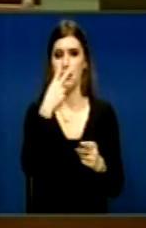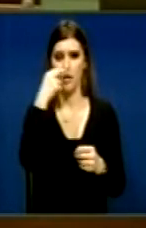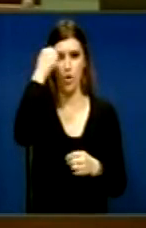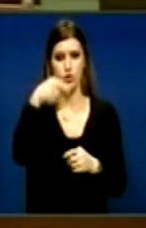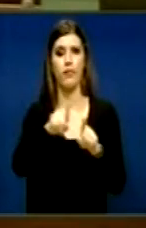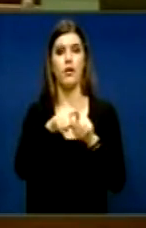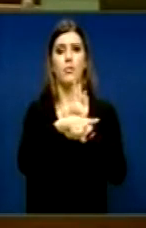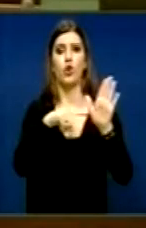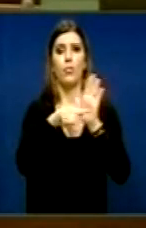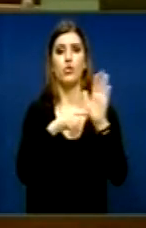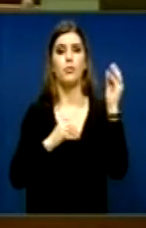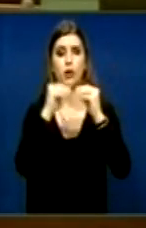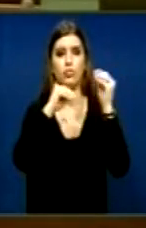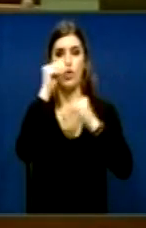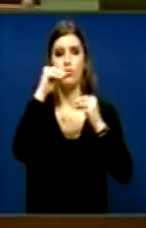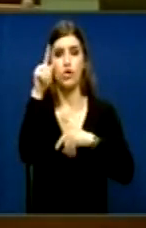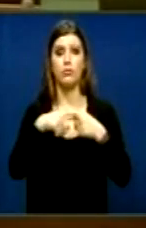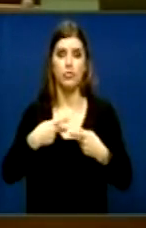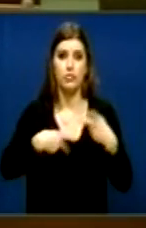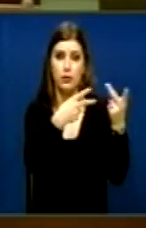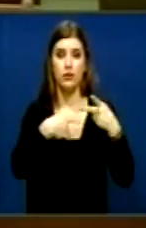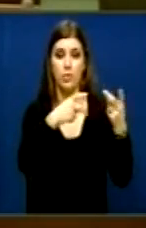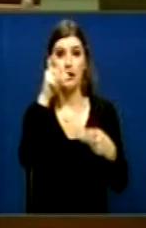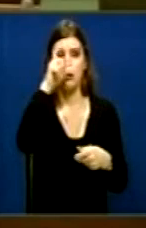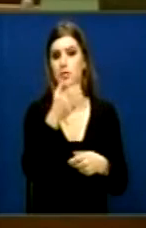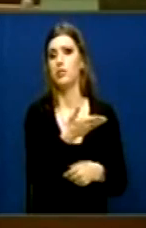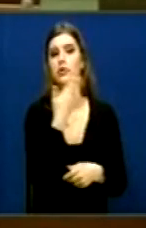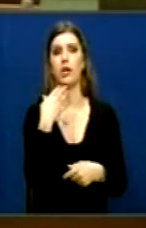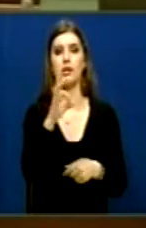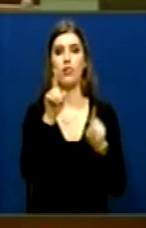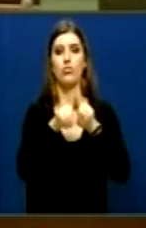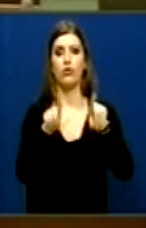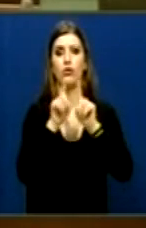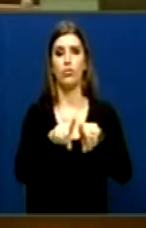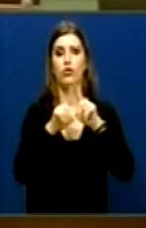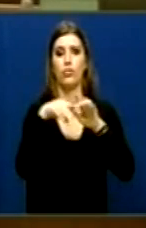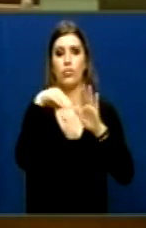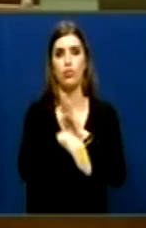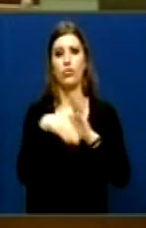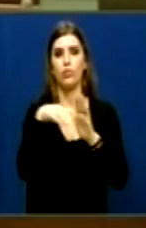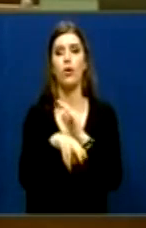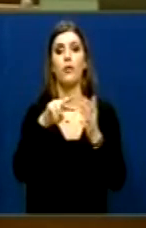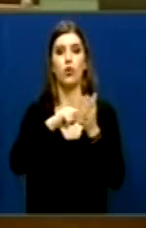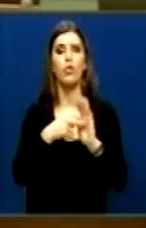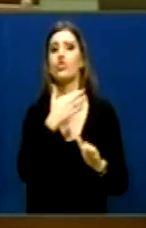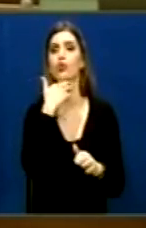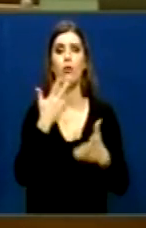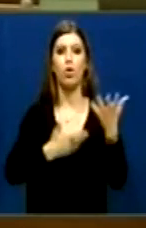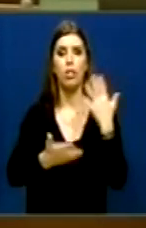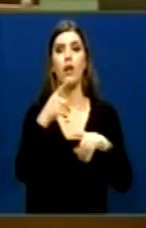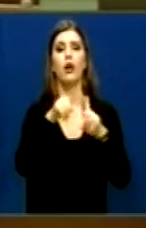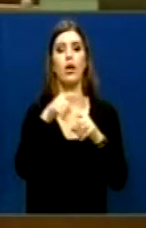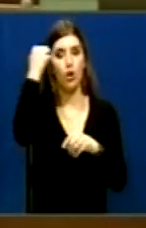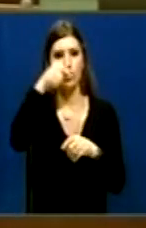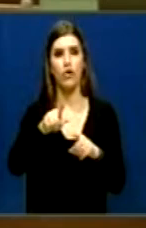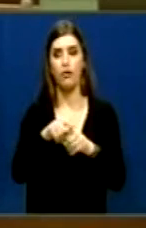As një malë nuk e lëshu ma shumë Që përshkën të ashtë në Sërbij për të shritur E dhe kam paset dhe problemet shumë të ma Të produsë të Kosovës